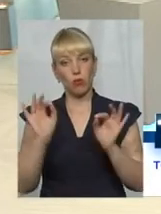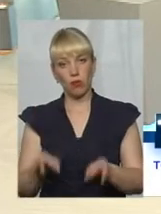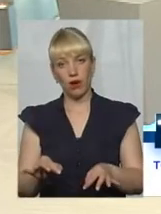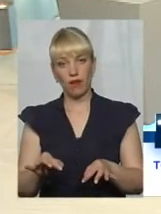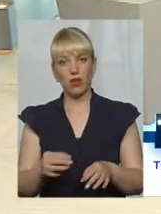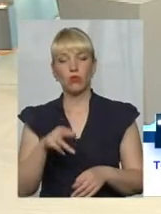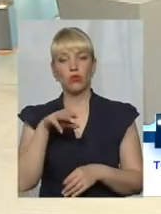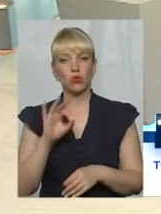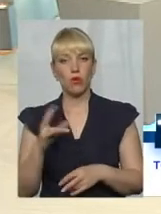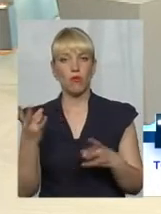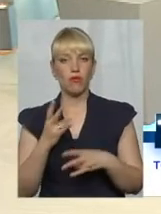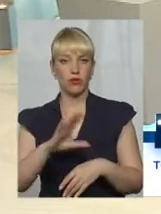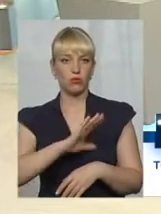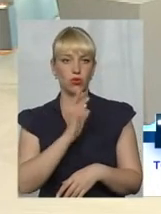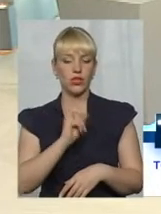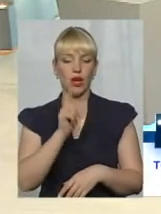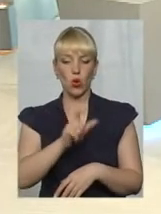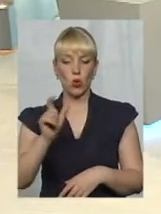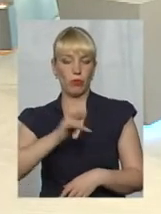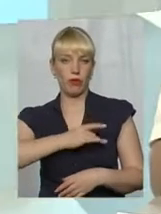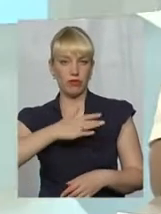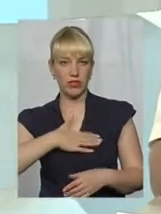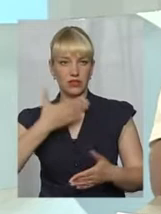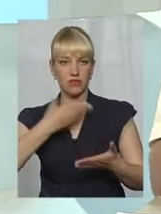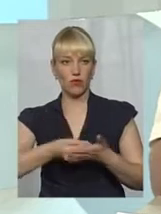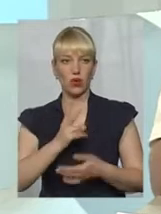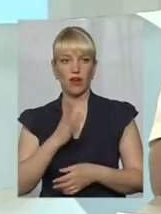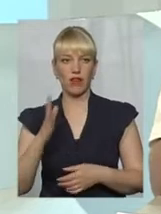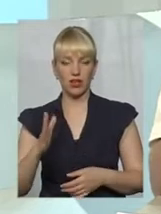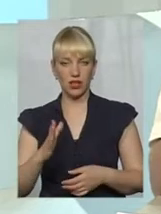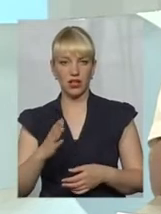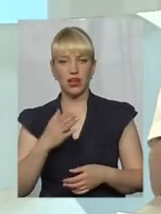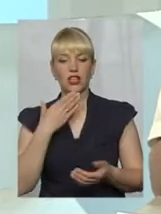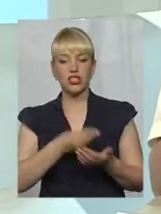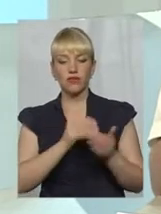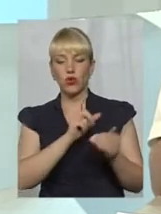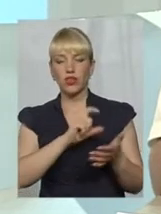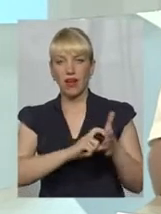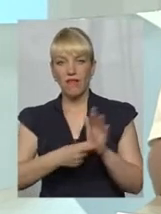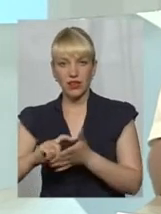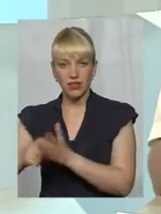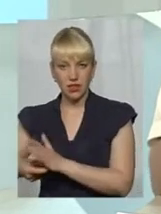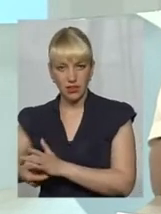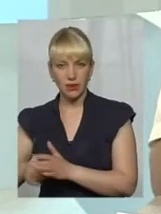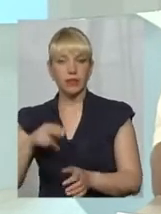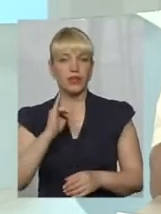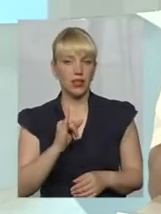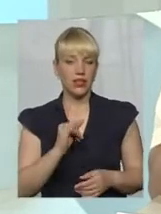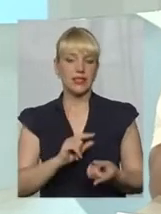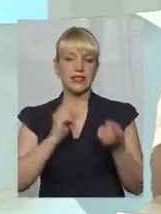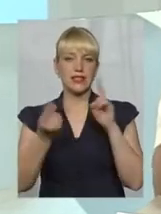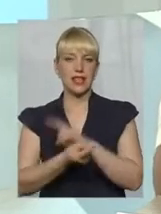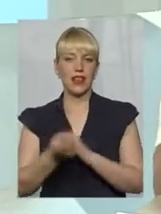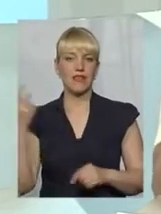тобто, мало бути як. Люди приватизували свою квартиру, так, свої квартири. Вони стали власниками,